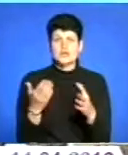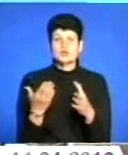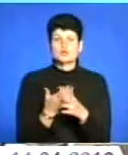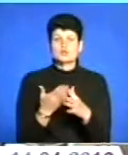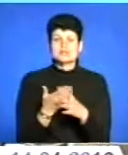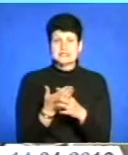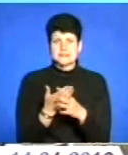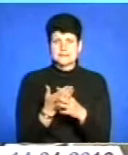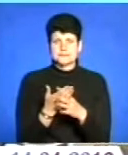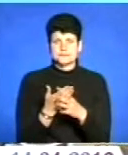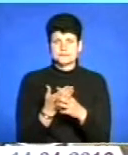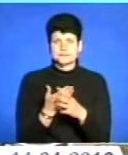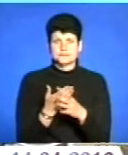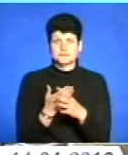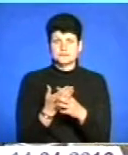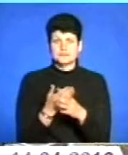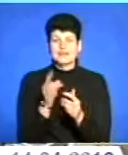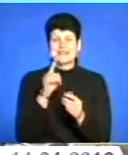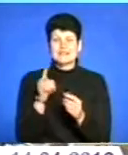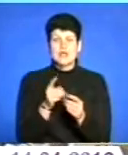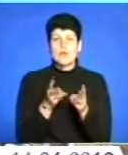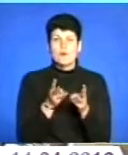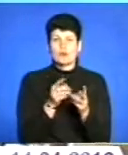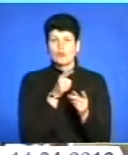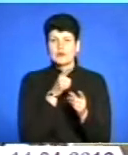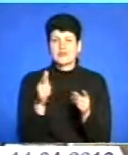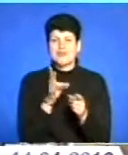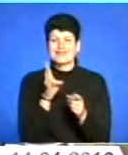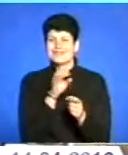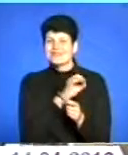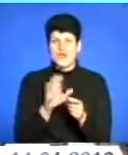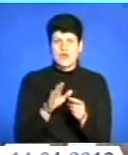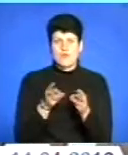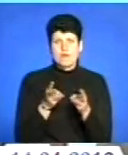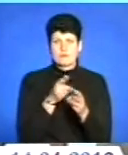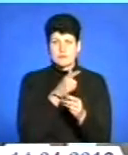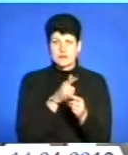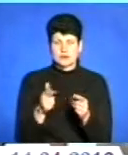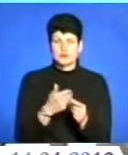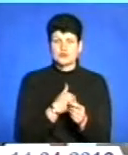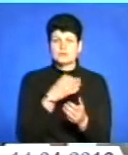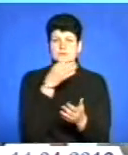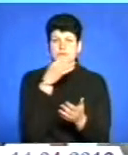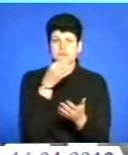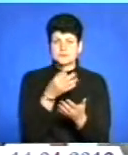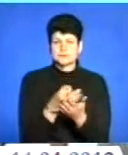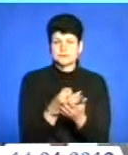з опалювального періоду на неопалюваний період. Також хочу зазначити, що